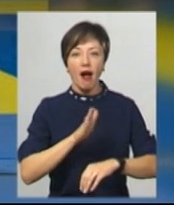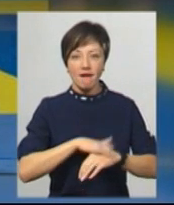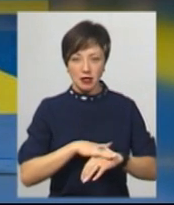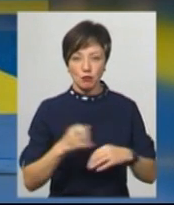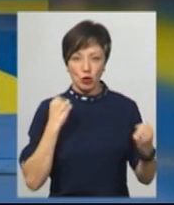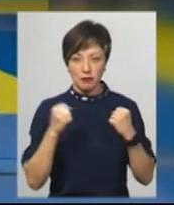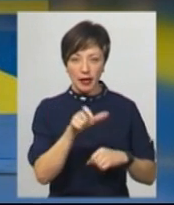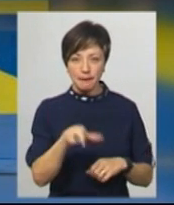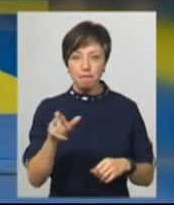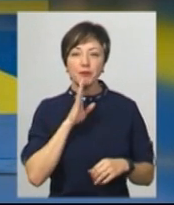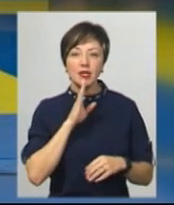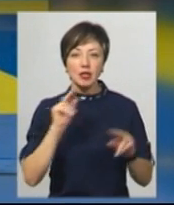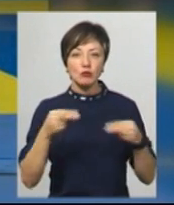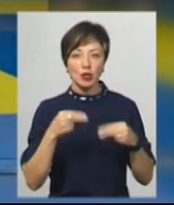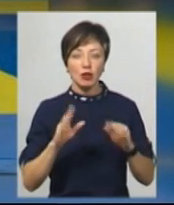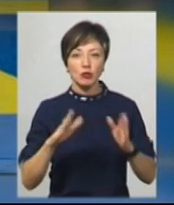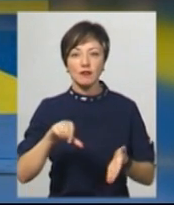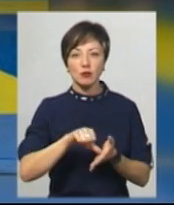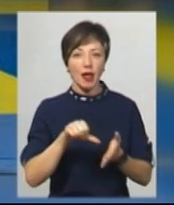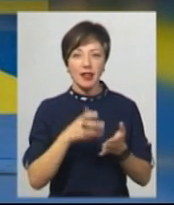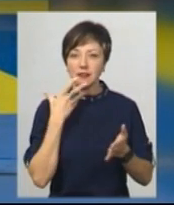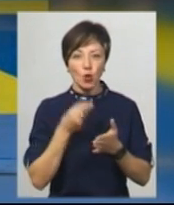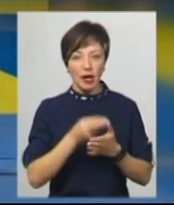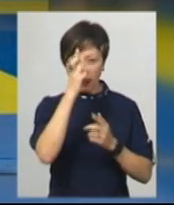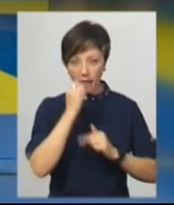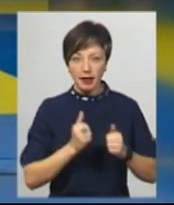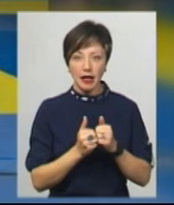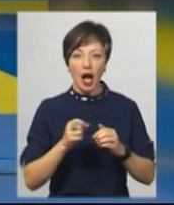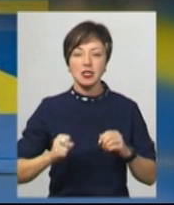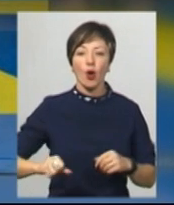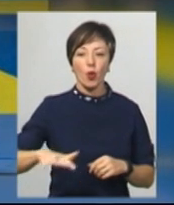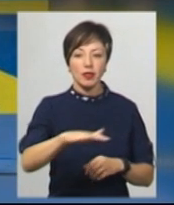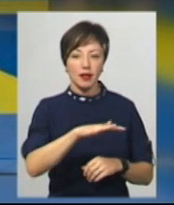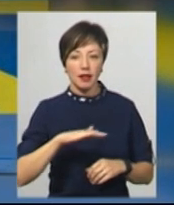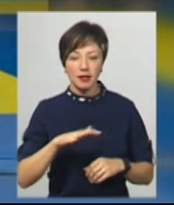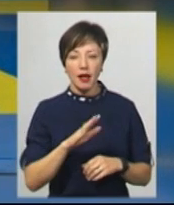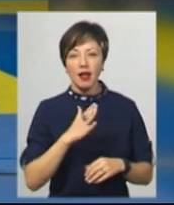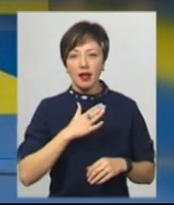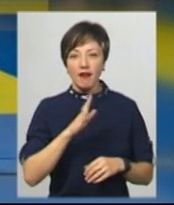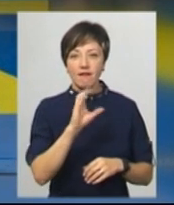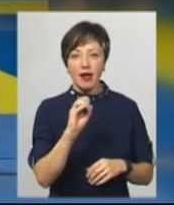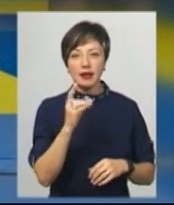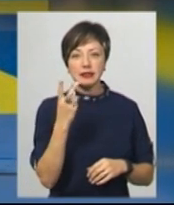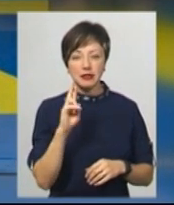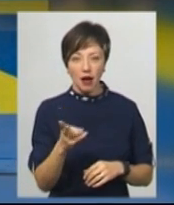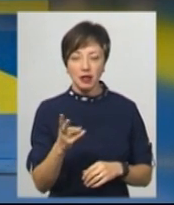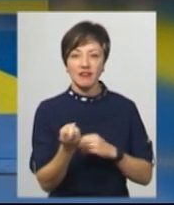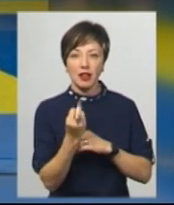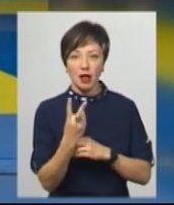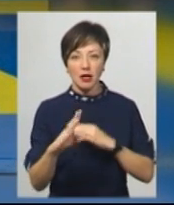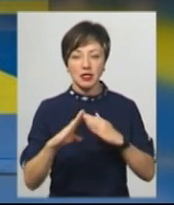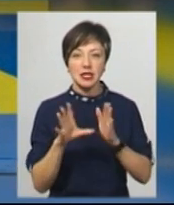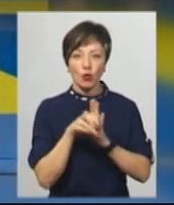Зі слів тренера, жінки на Чемпіонаті виступатимуть не за свої країни, а за континенти. Альона Вересняк – одна із 12 каратисток,